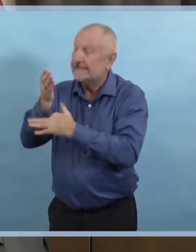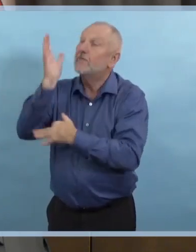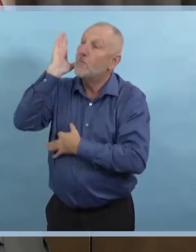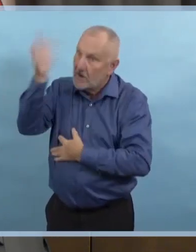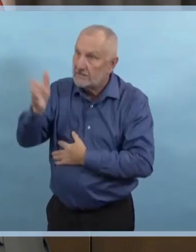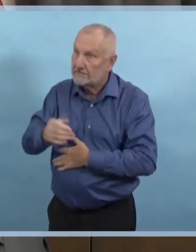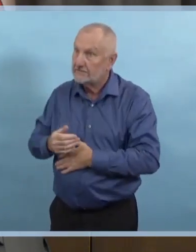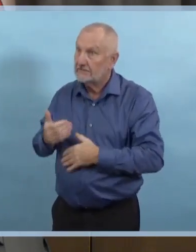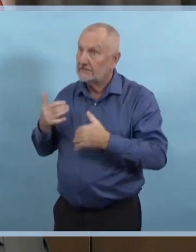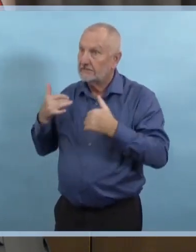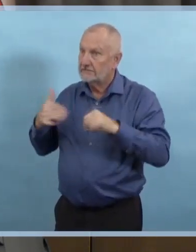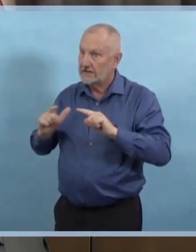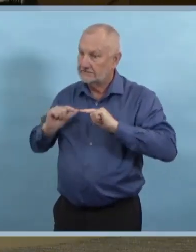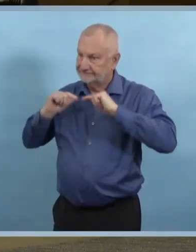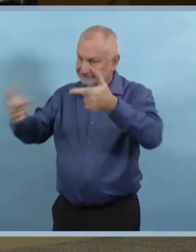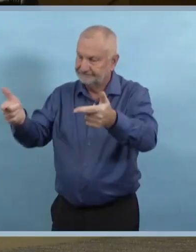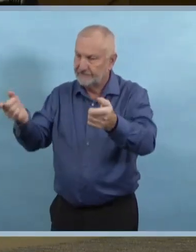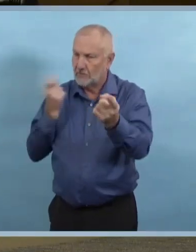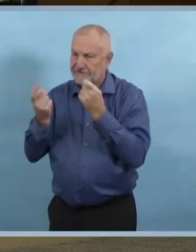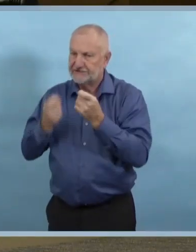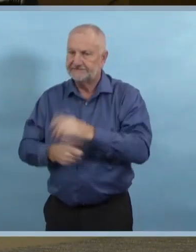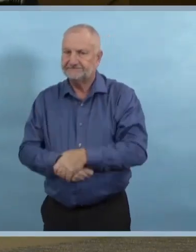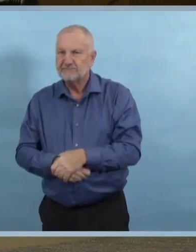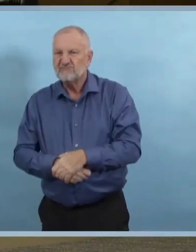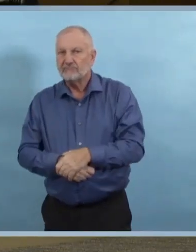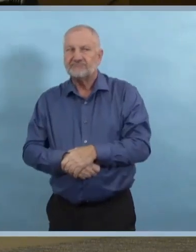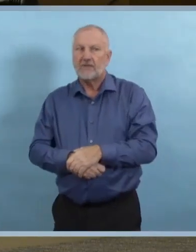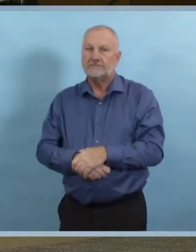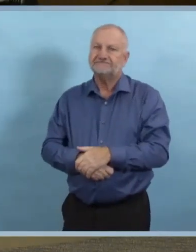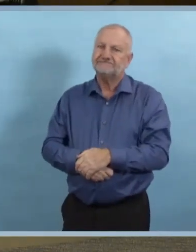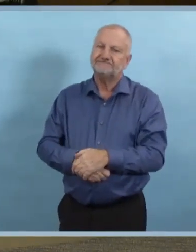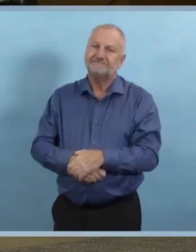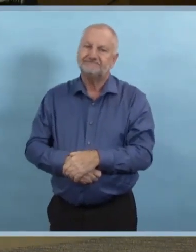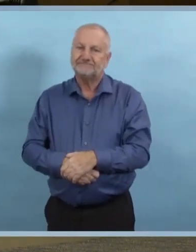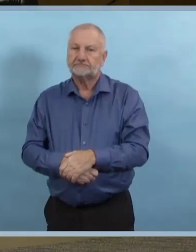Merci. Premièrement, cet après-midi de City News, j'en lance.